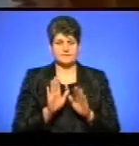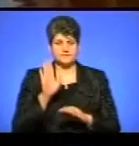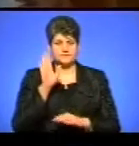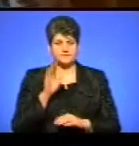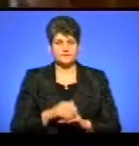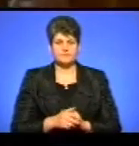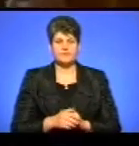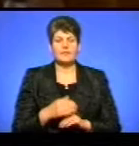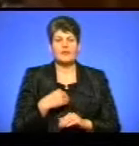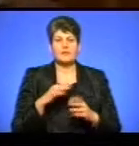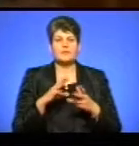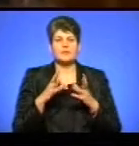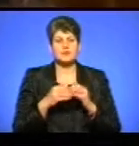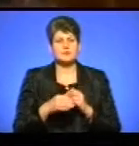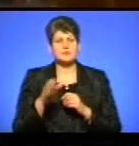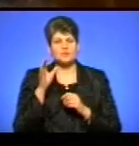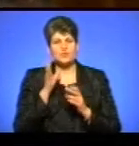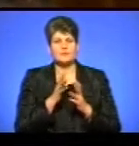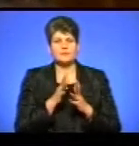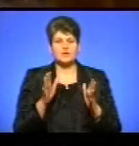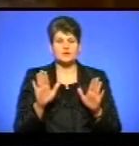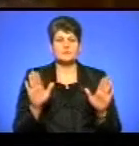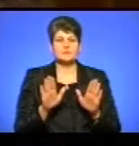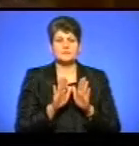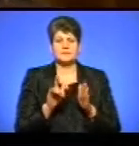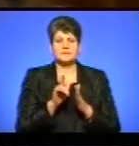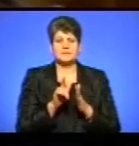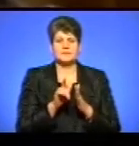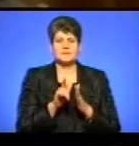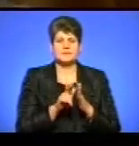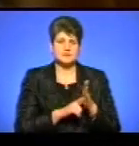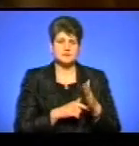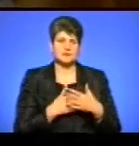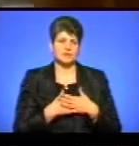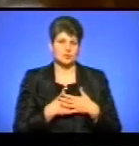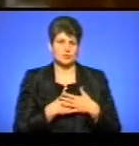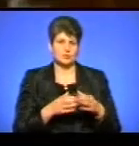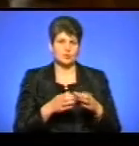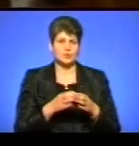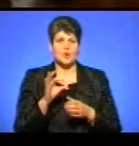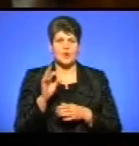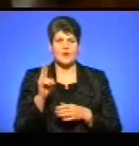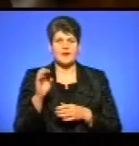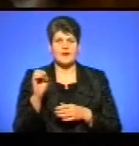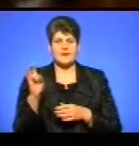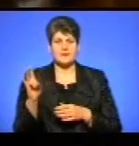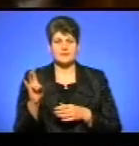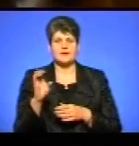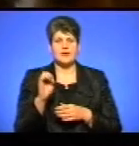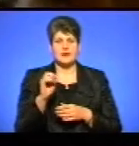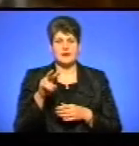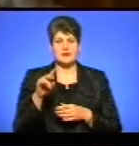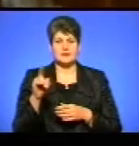Я, в принципі, слухаю більше сітки пісні, і люблю гурт «Океан Ельзи», і антитіла,